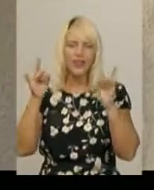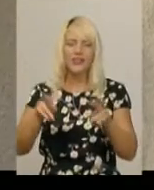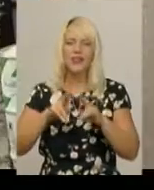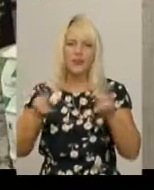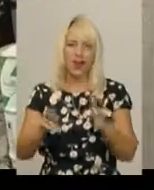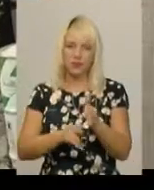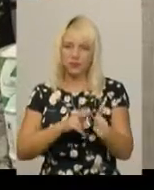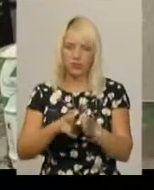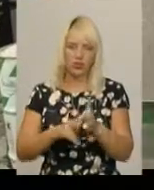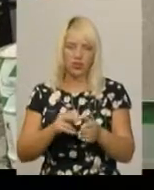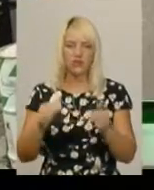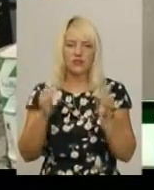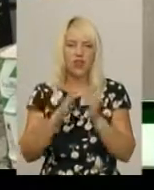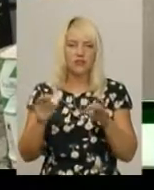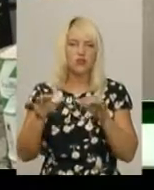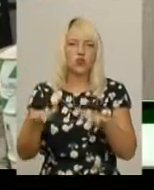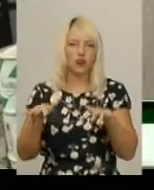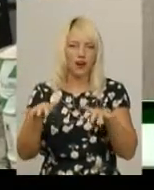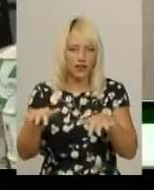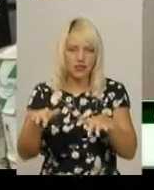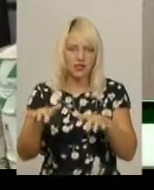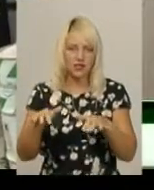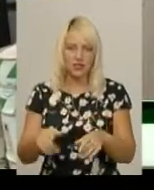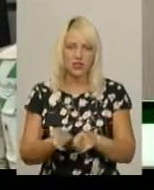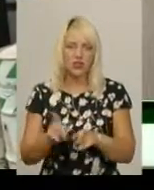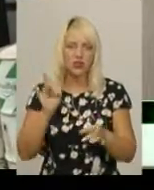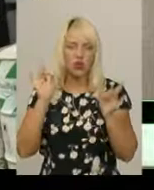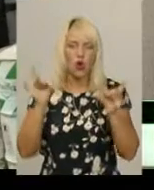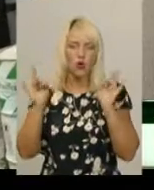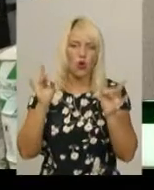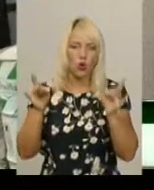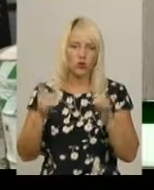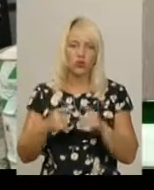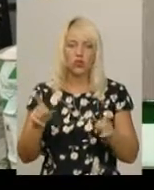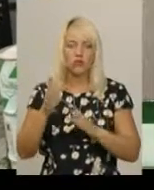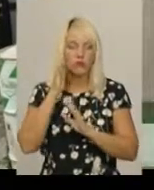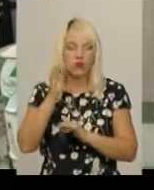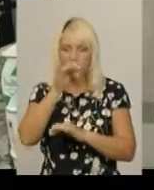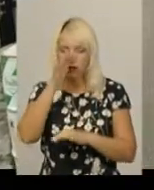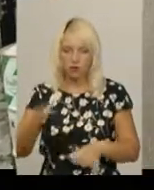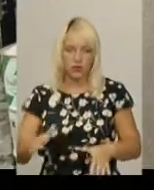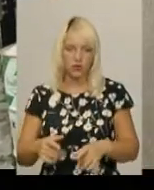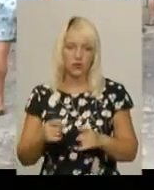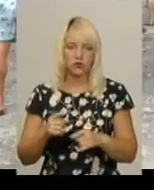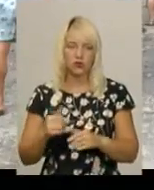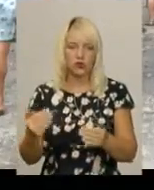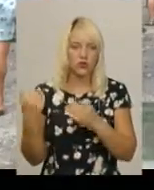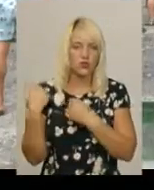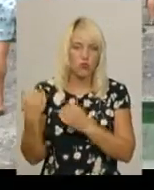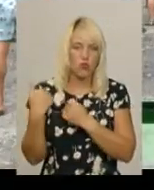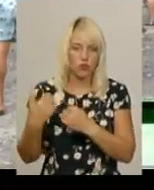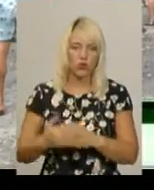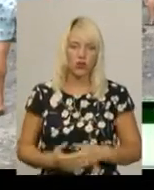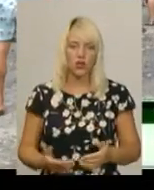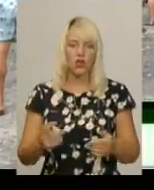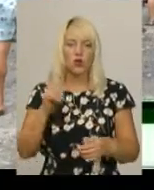поїзд. В хаті все траситься, все аж тако, трохкотить. Щоб я спала, то не будеш спала, бо збуде. До побіди будемо,